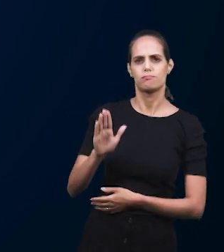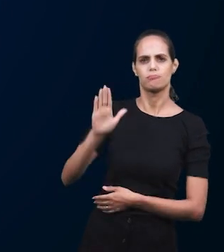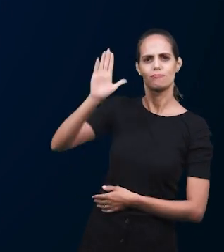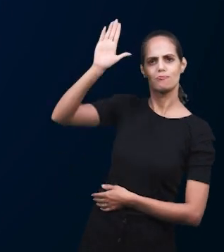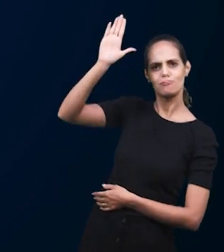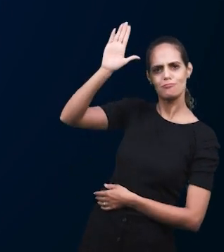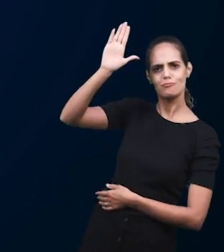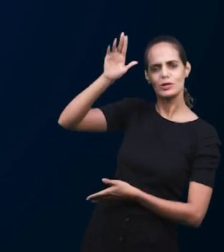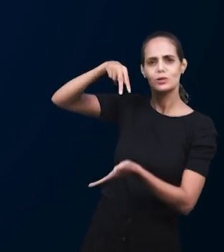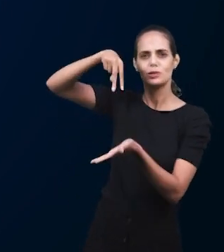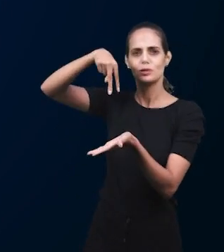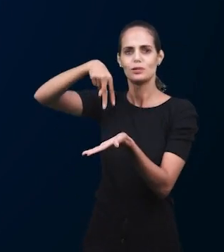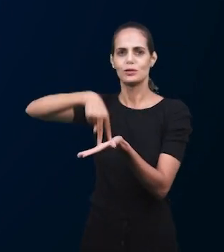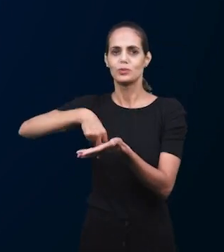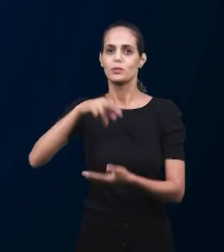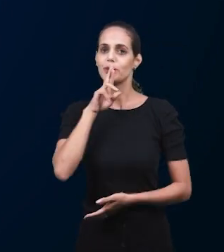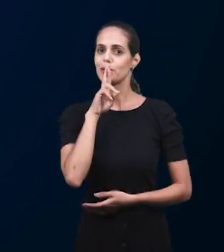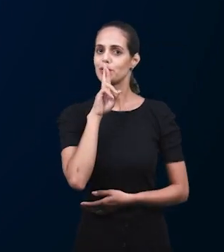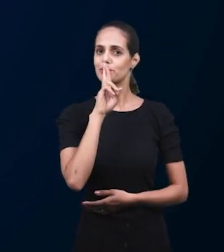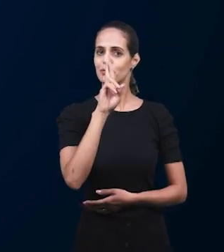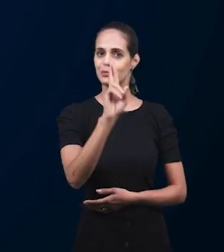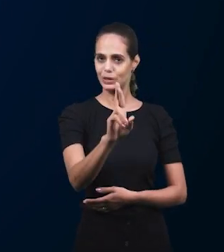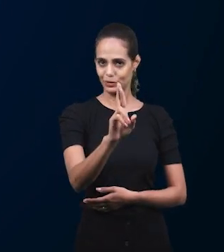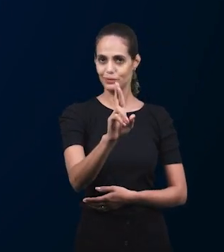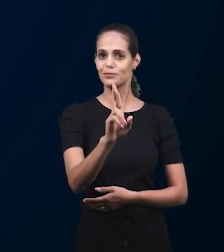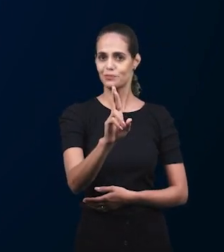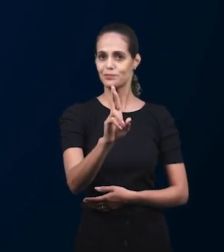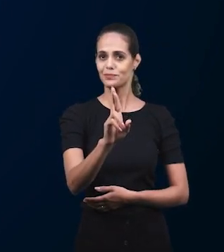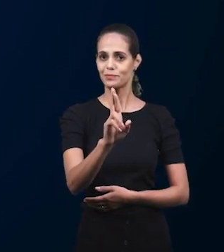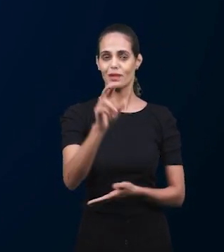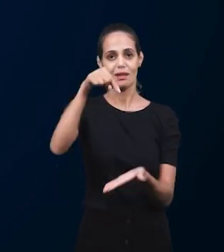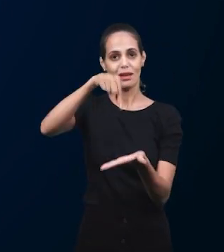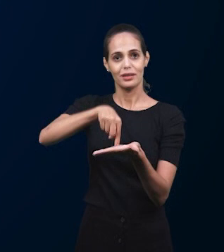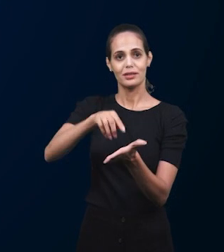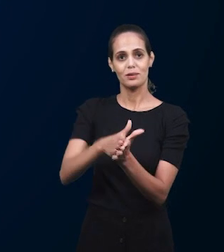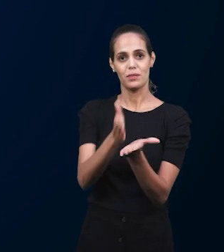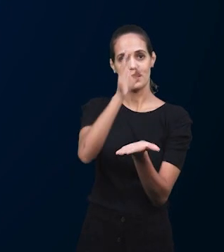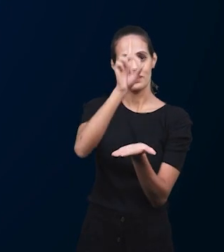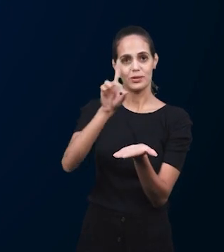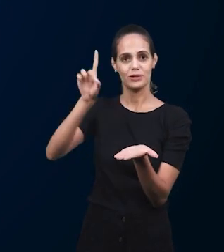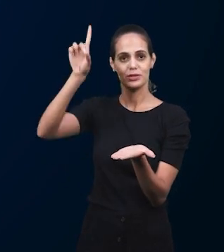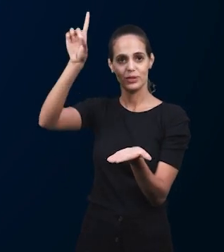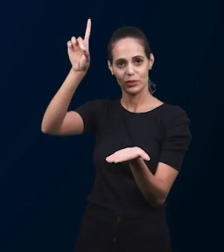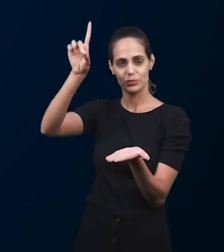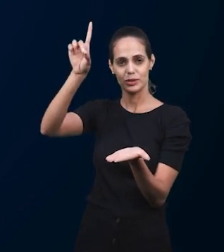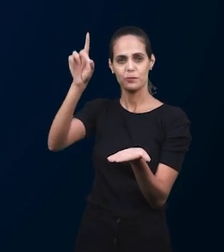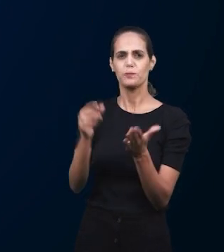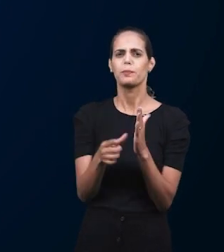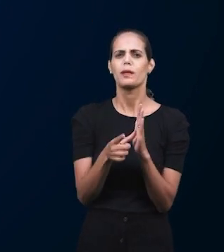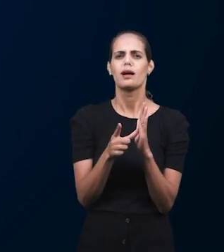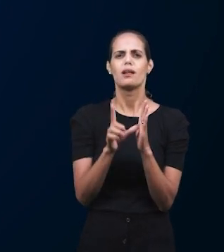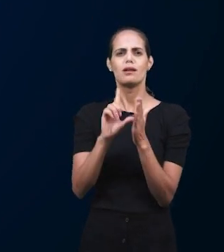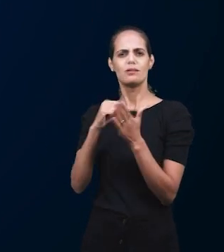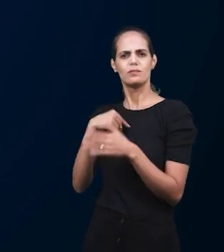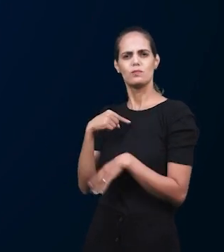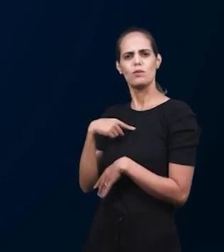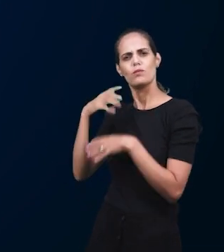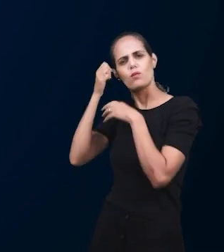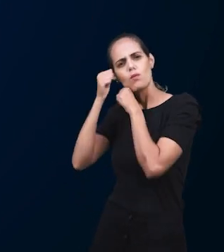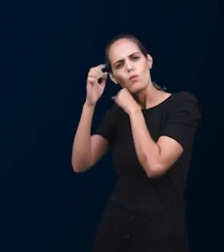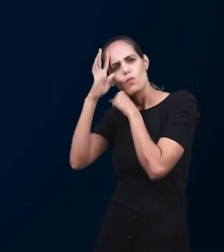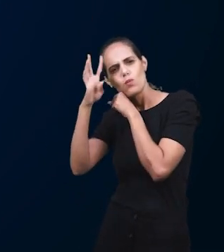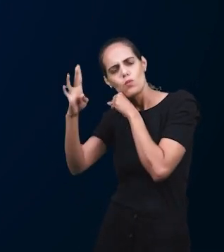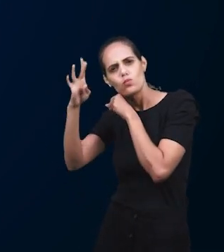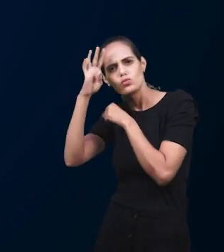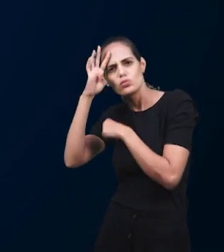служении ангелов». И человек за кафедрой сказал правильно. Когда я записала и передала духовный